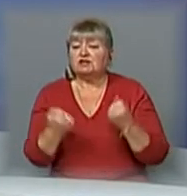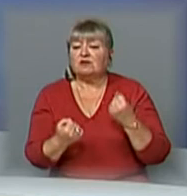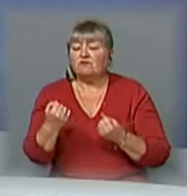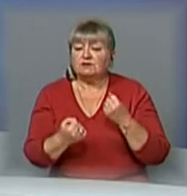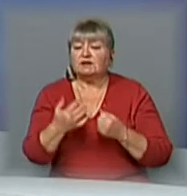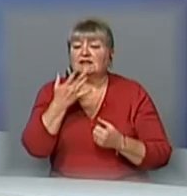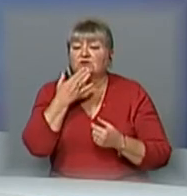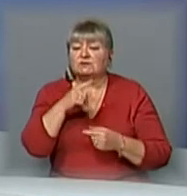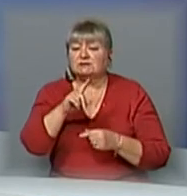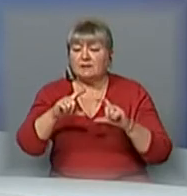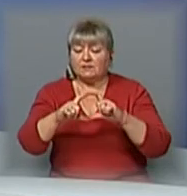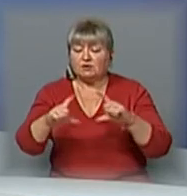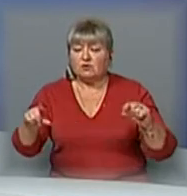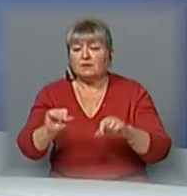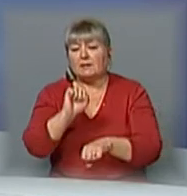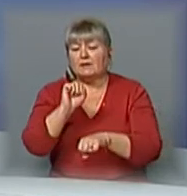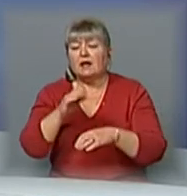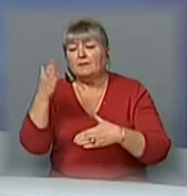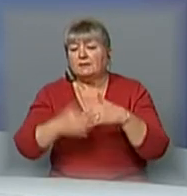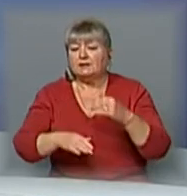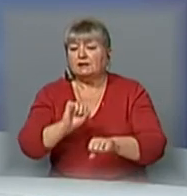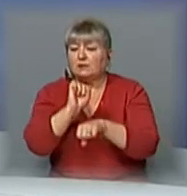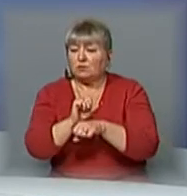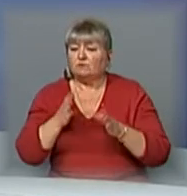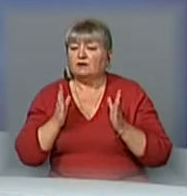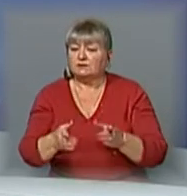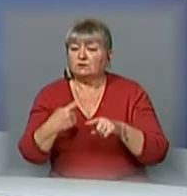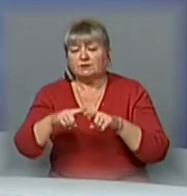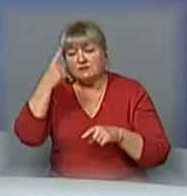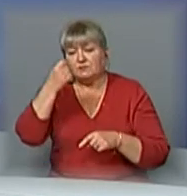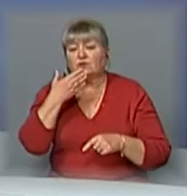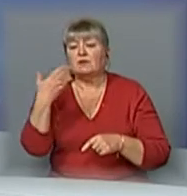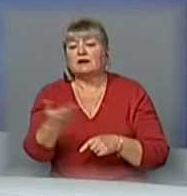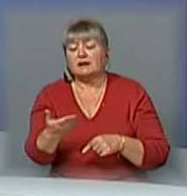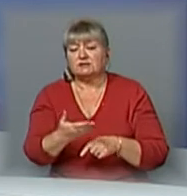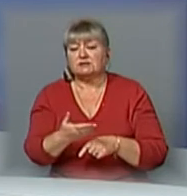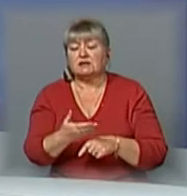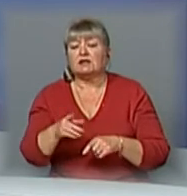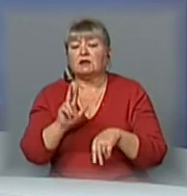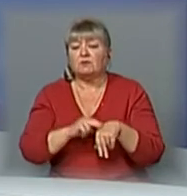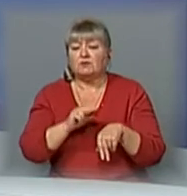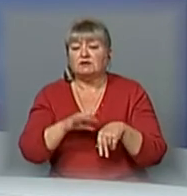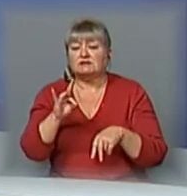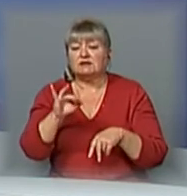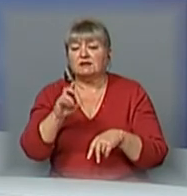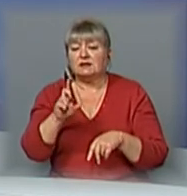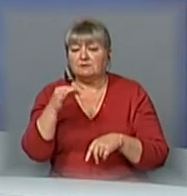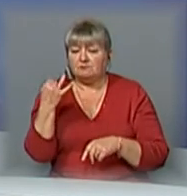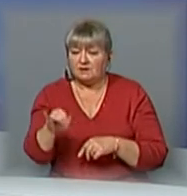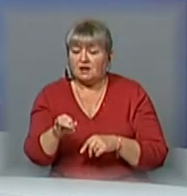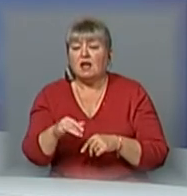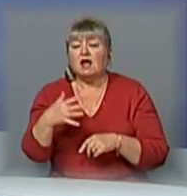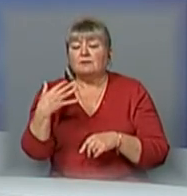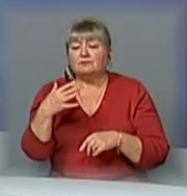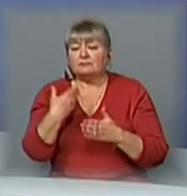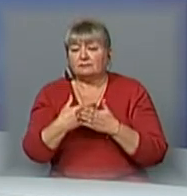на іноземних номерах припинили блокувати дороги. Про це повідомила речниця патрульної поліції Львівщини Катерина Рабій. Понад півсотні